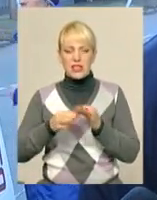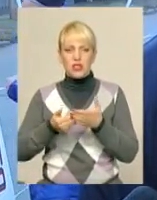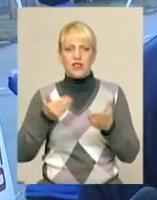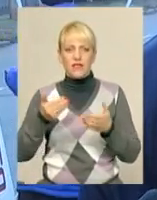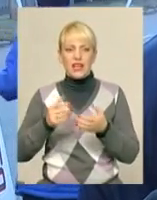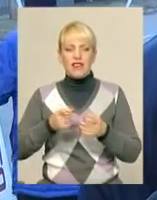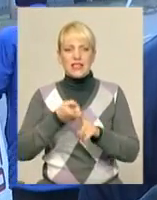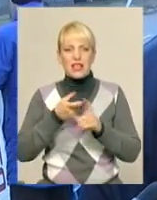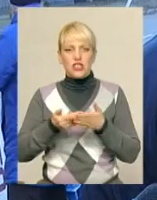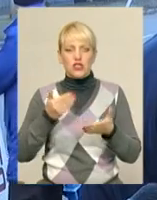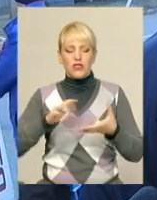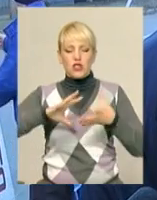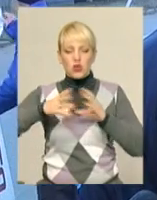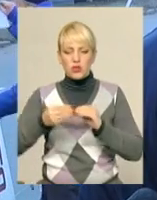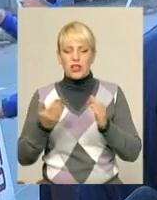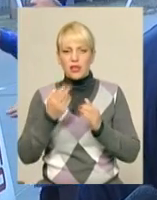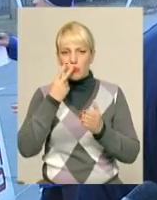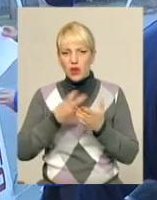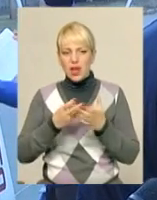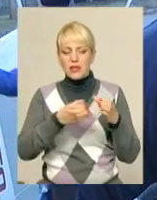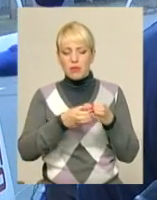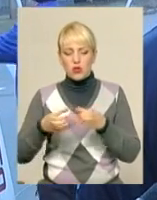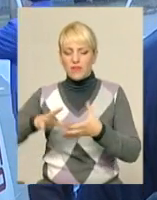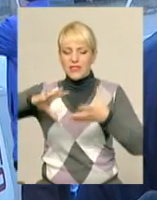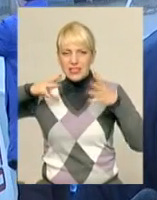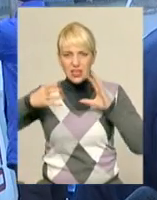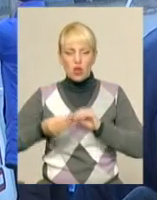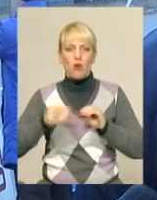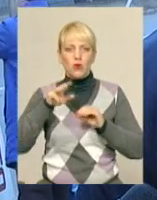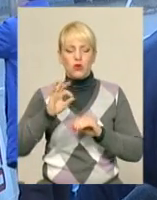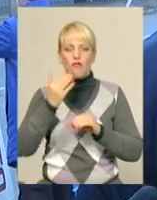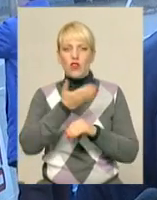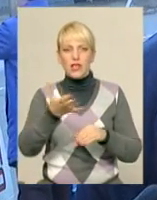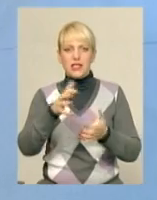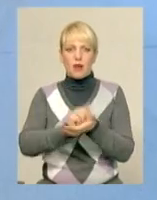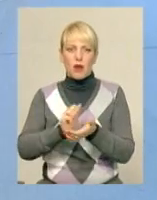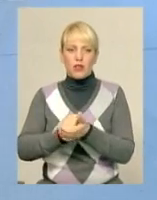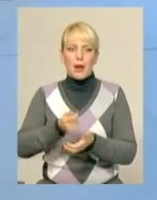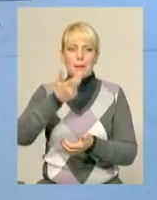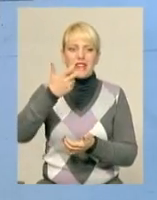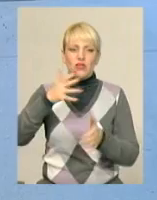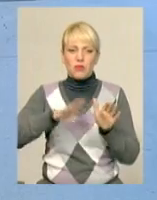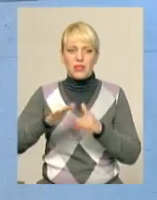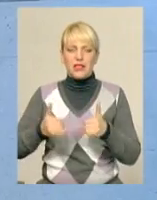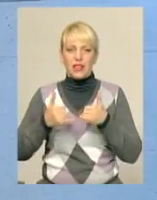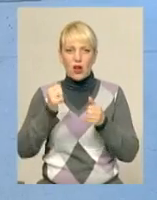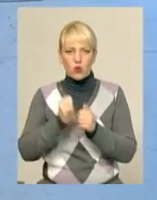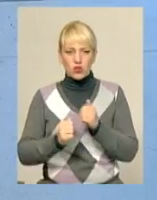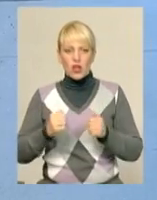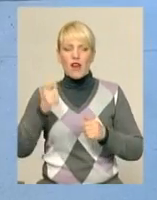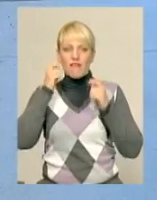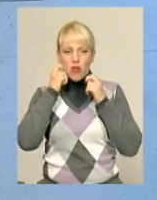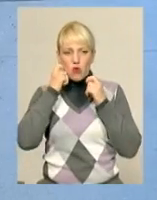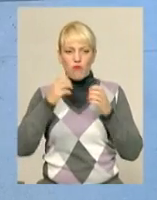показує весь підрозділ в цілому, вони, відповідно, займають призови місця. Для кожної вікової групи, а також